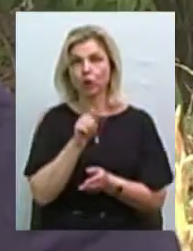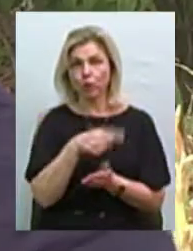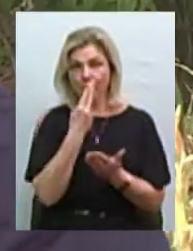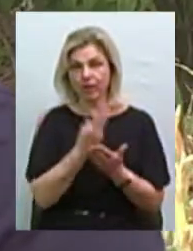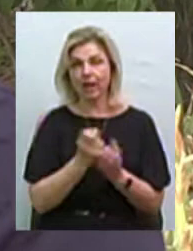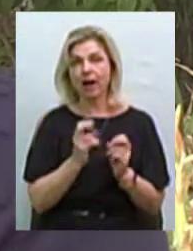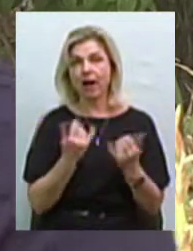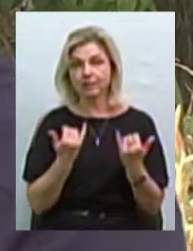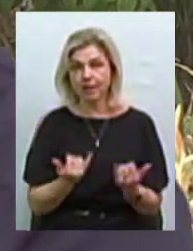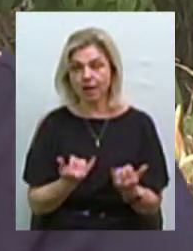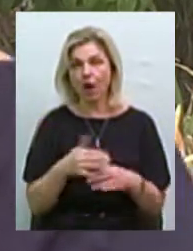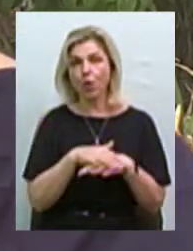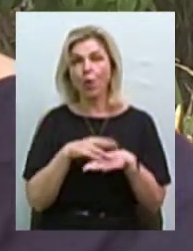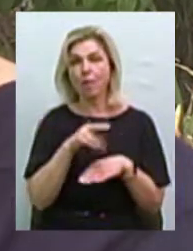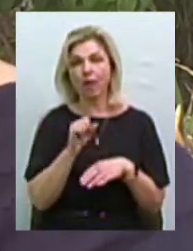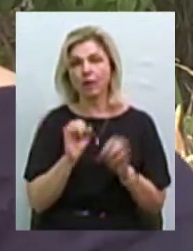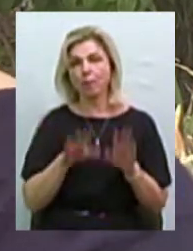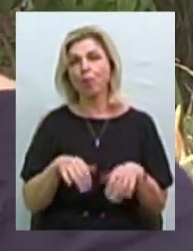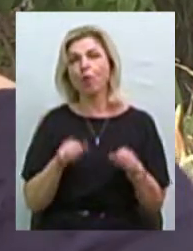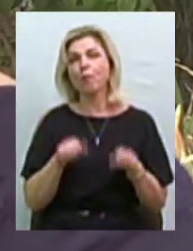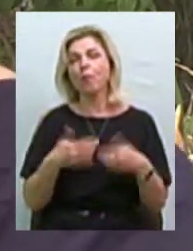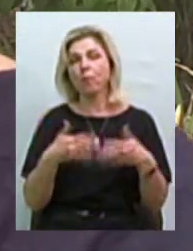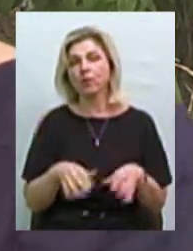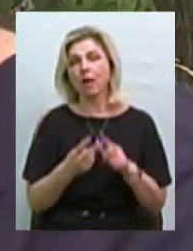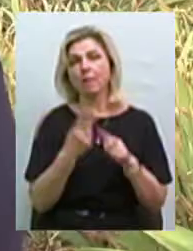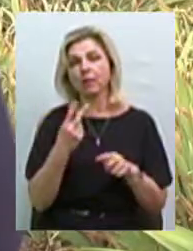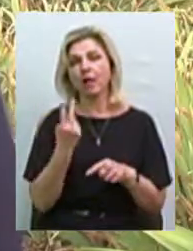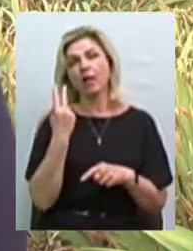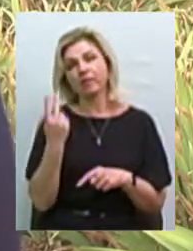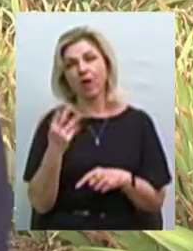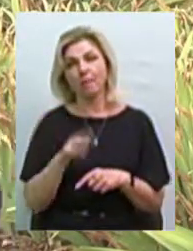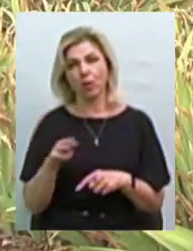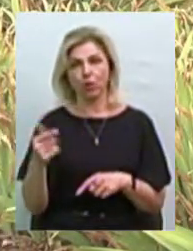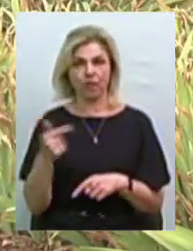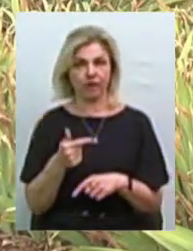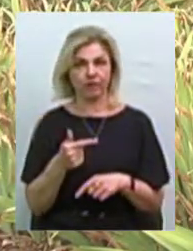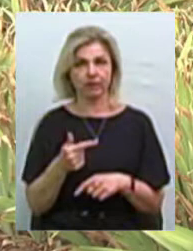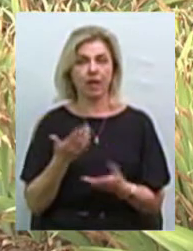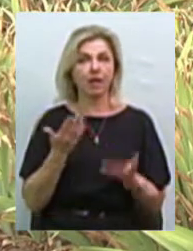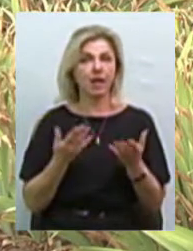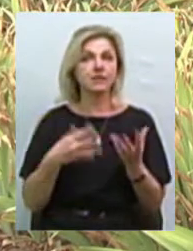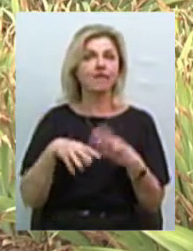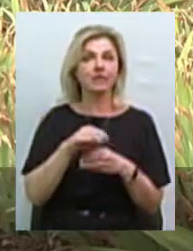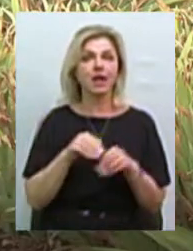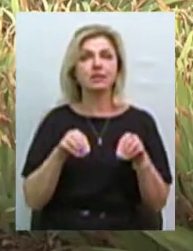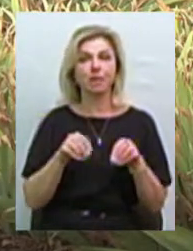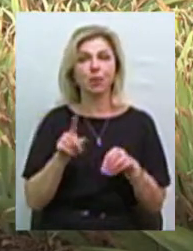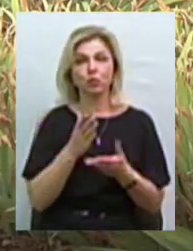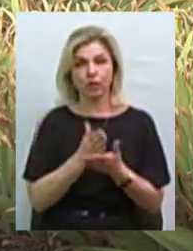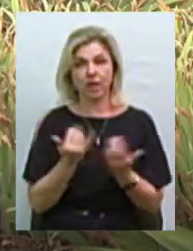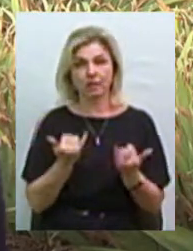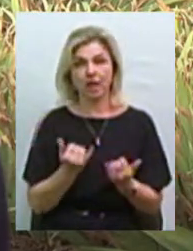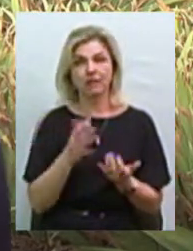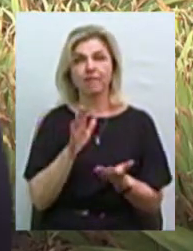зараз, то їхня громада може втратити приблизно півтора-два мільйони гривень. Якщо вся земля, яка є зараз в оренді,